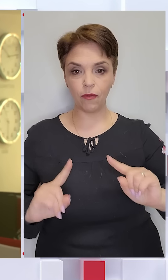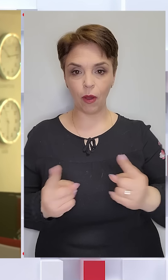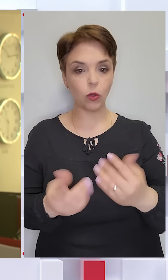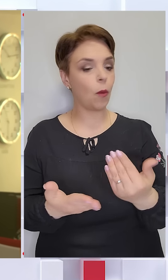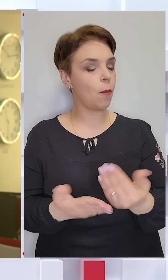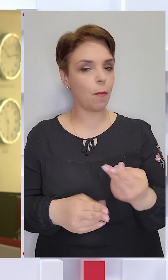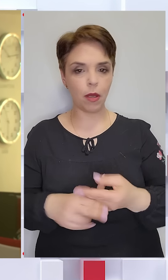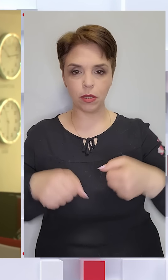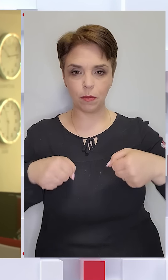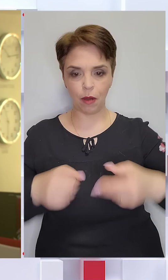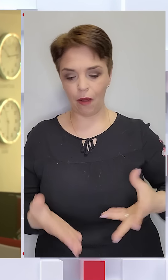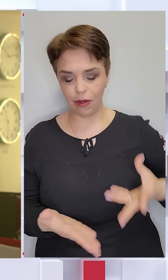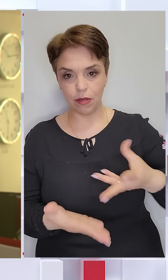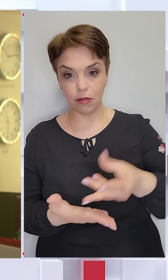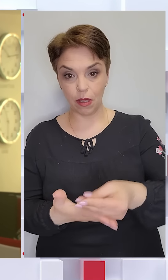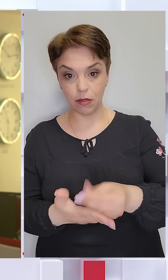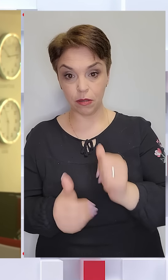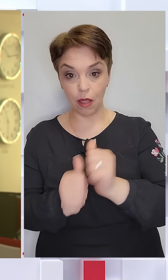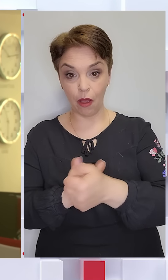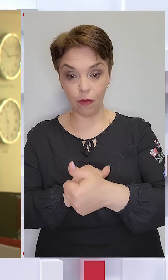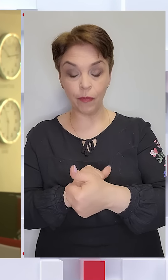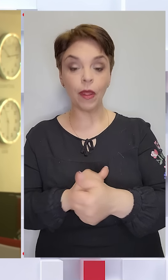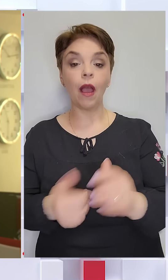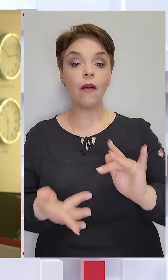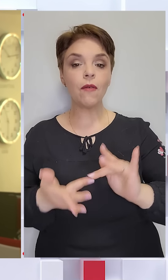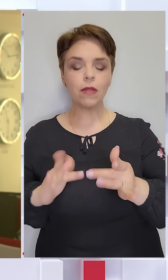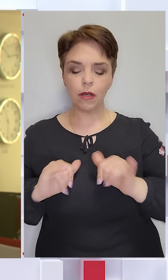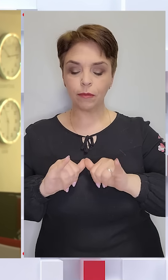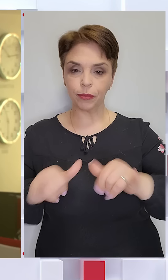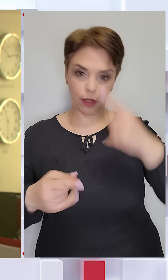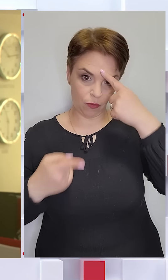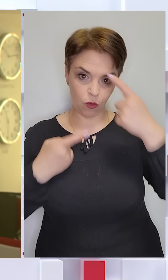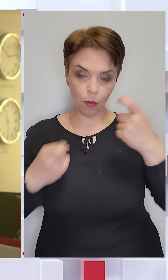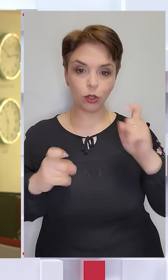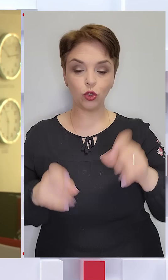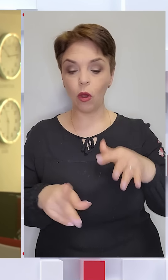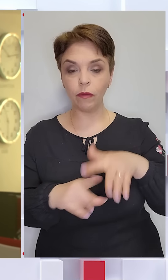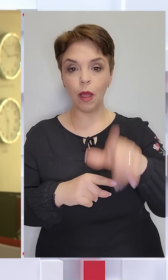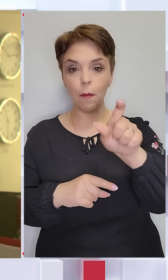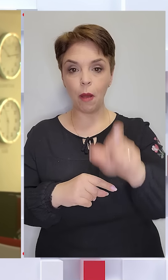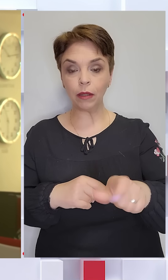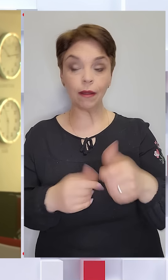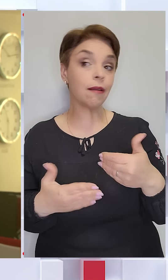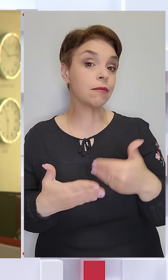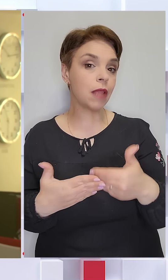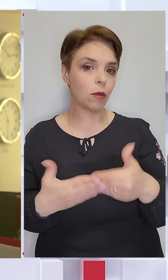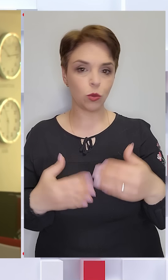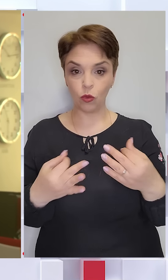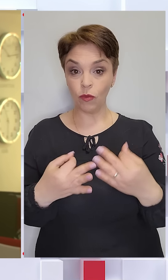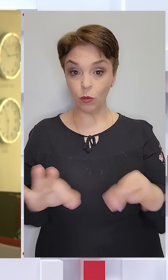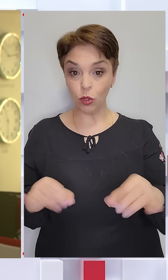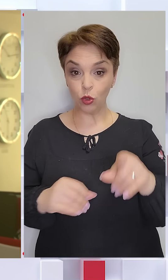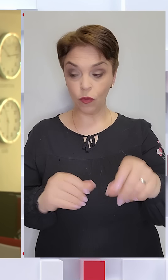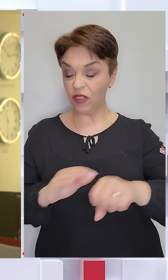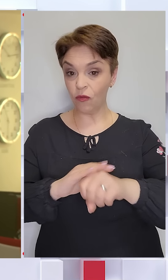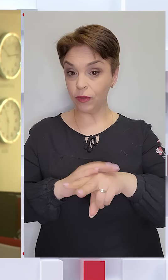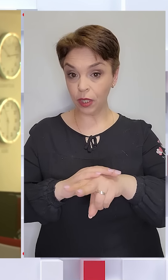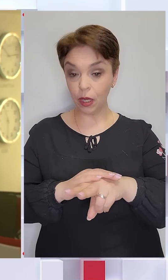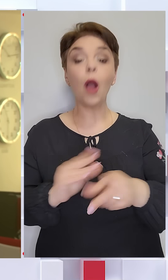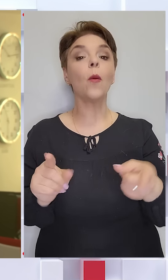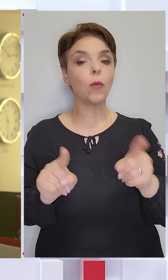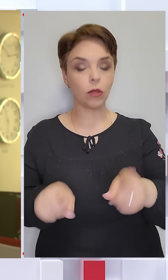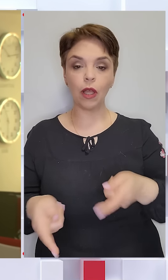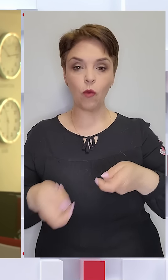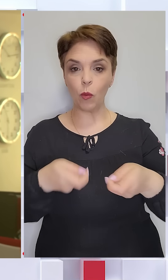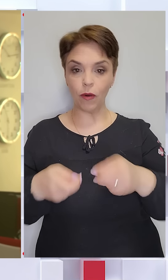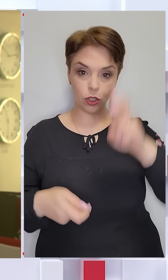без права внесення застави. В соціальних мережах ширилась інформація, що нападника начебто відпустили і що він утік. Проте